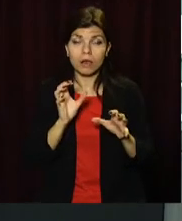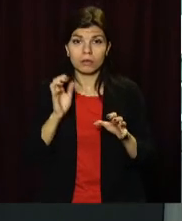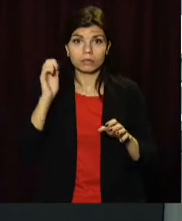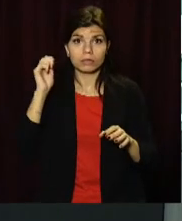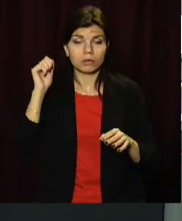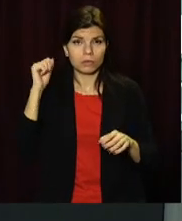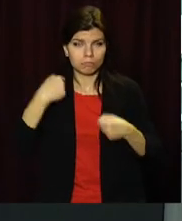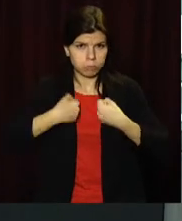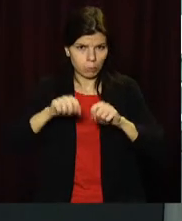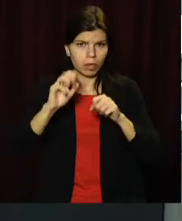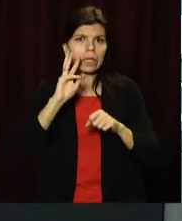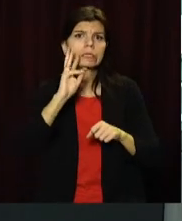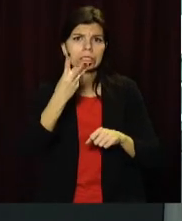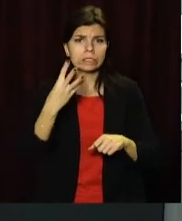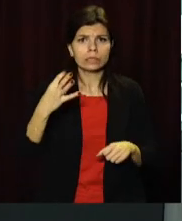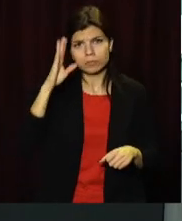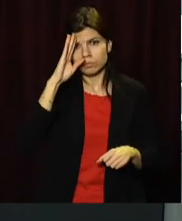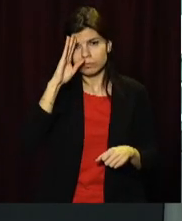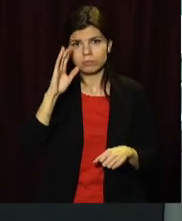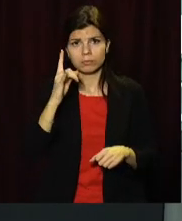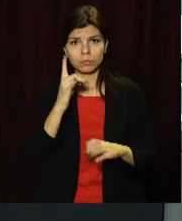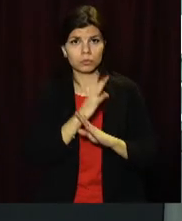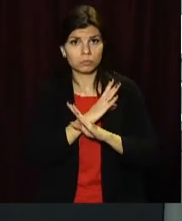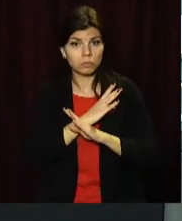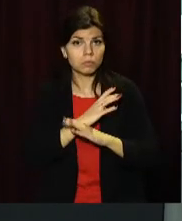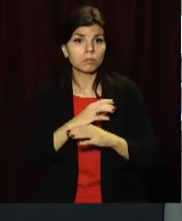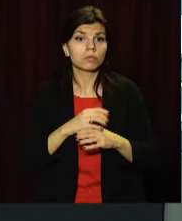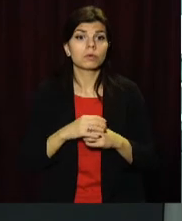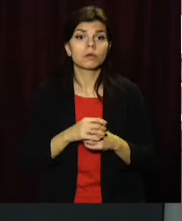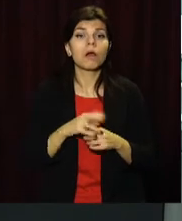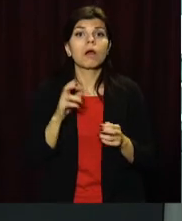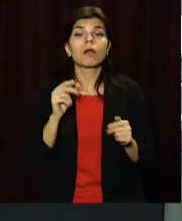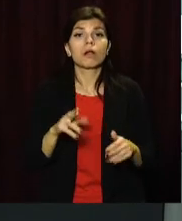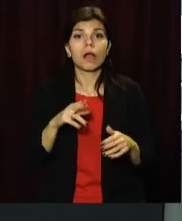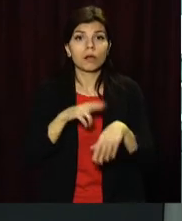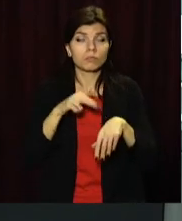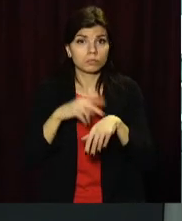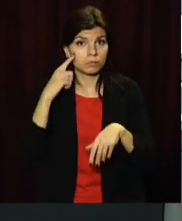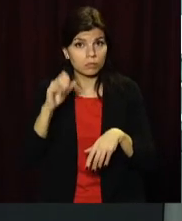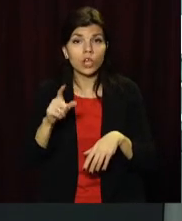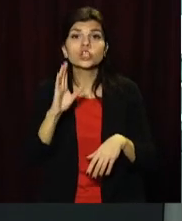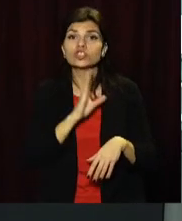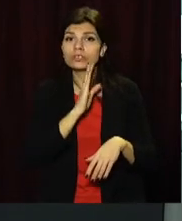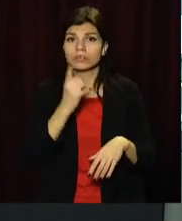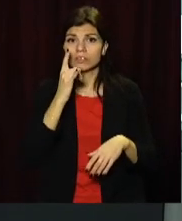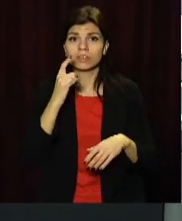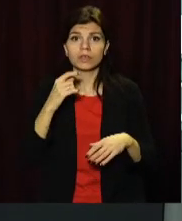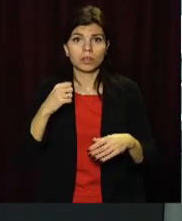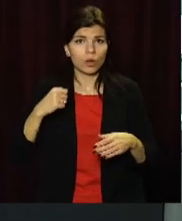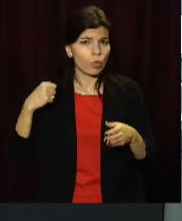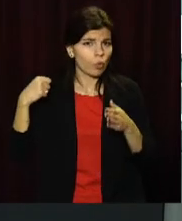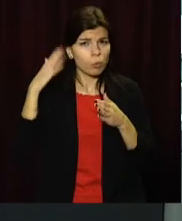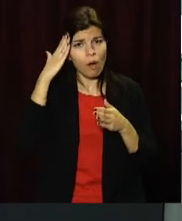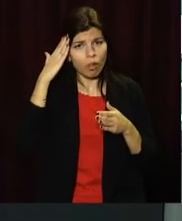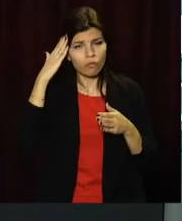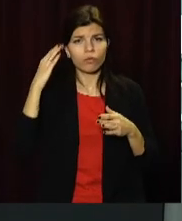сина до смерті. Трагедія сталася у селі Дачне Межівського району. Як встановили правоохоронці, жінка нанесла малюку чисельні удари